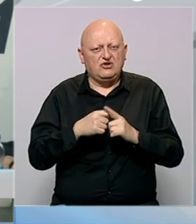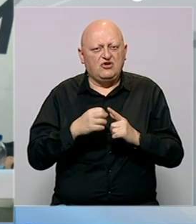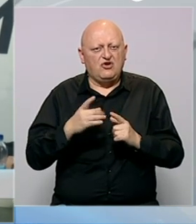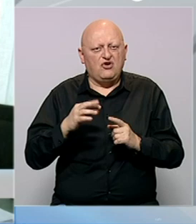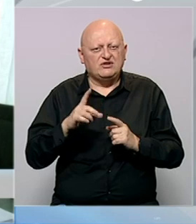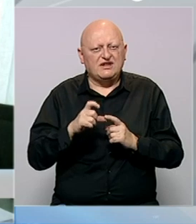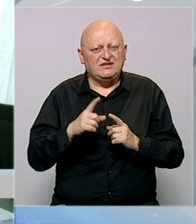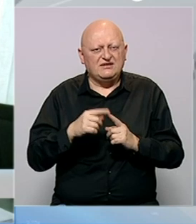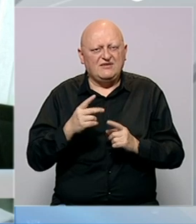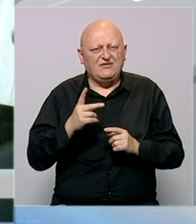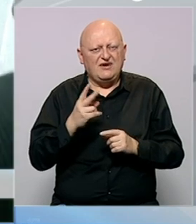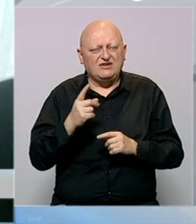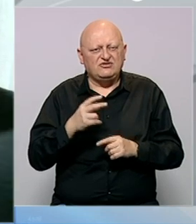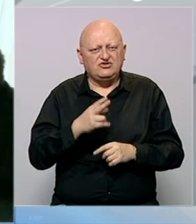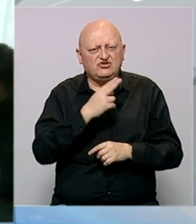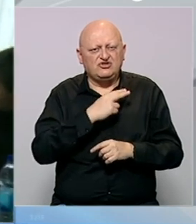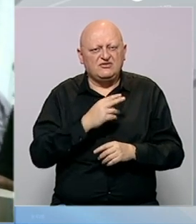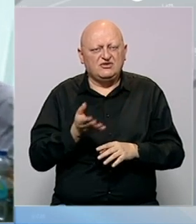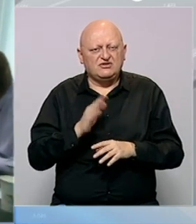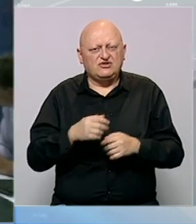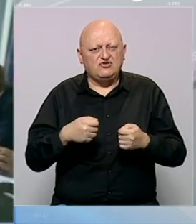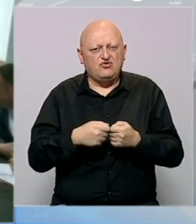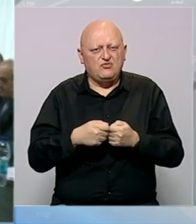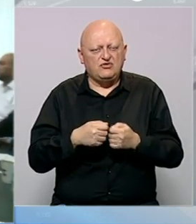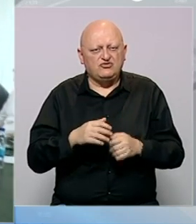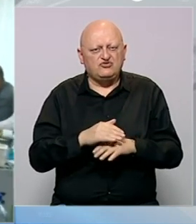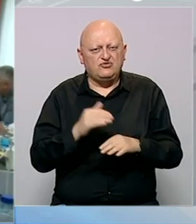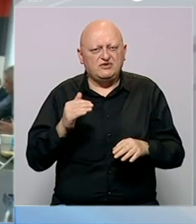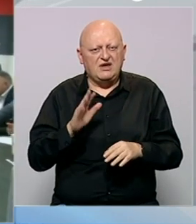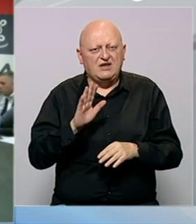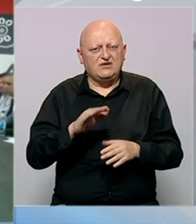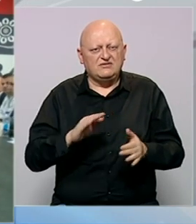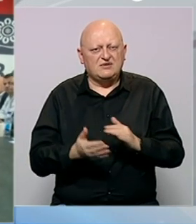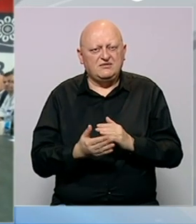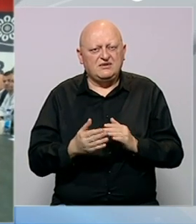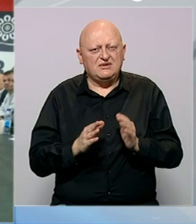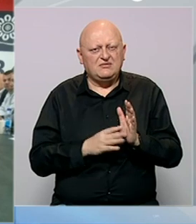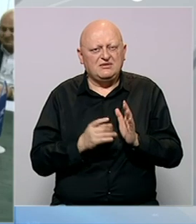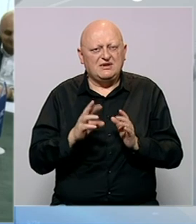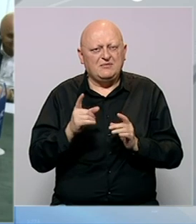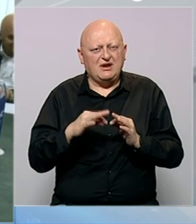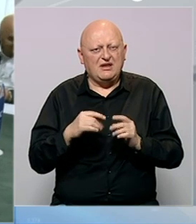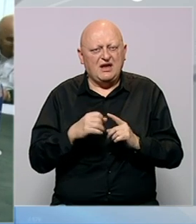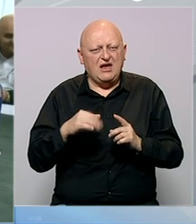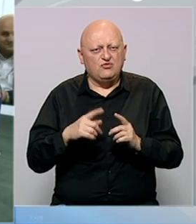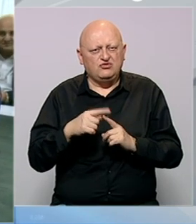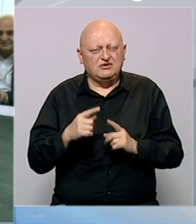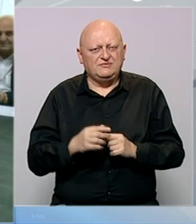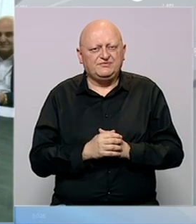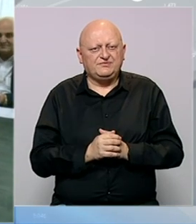odlučilo da Kostadin Vasić bude šef zastupničkog kluba u Narodnoj skupštini, a njegov zamjenik Mirela Kajkut.